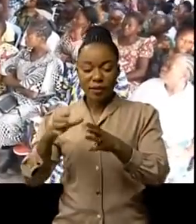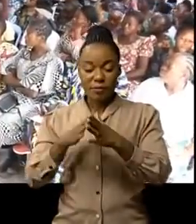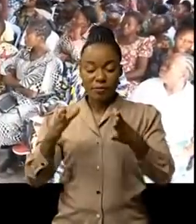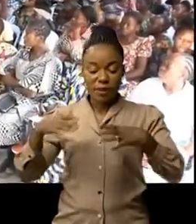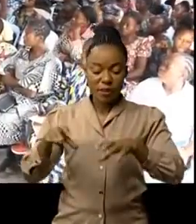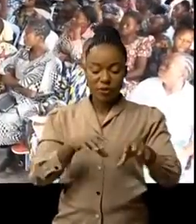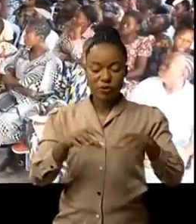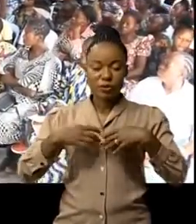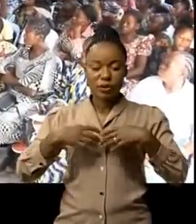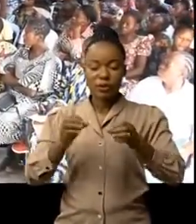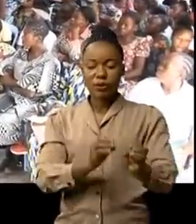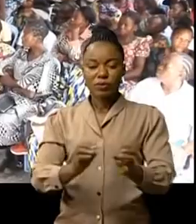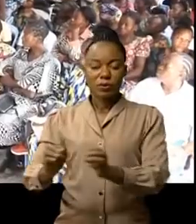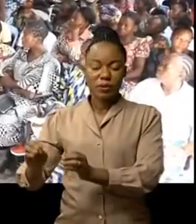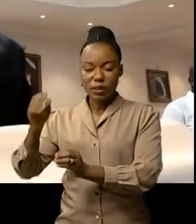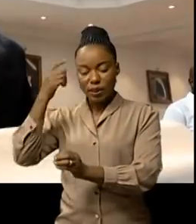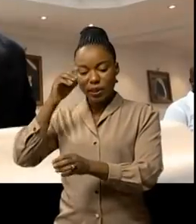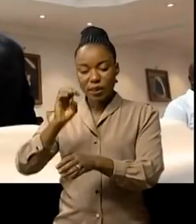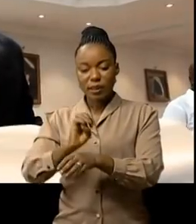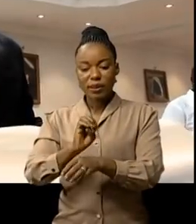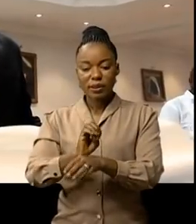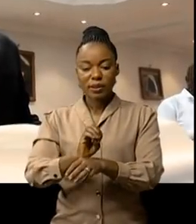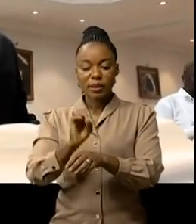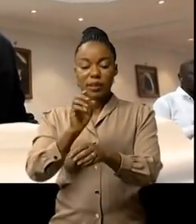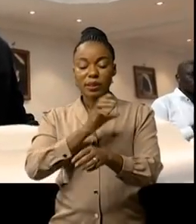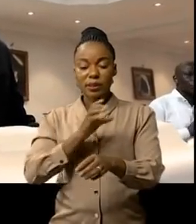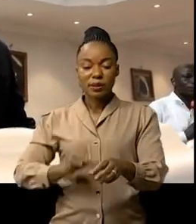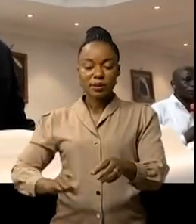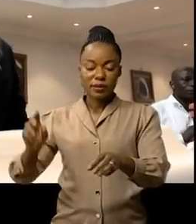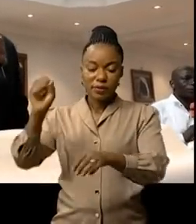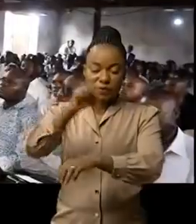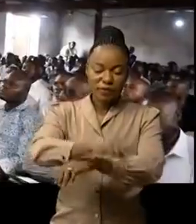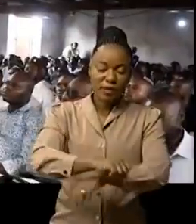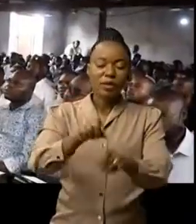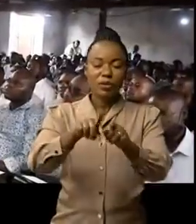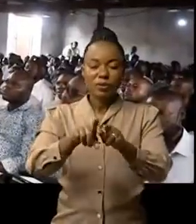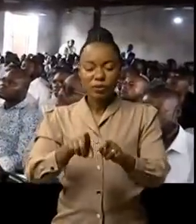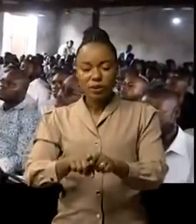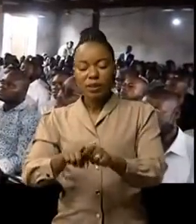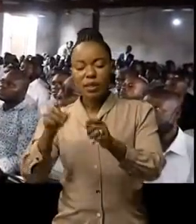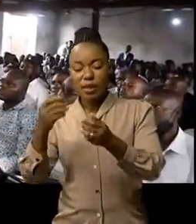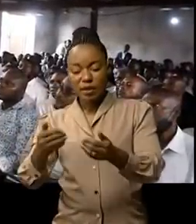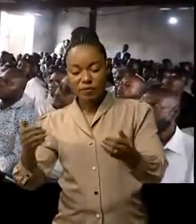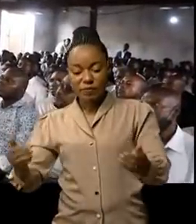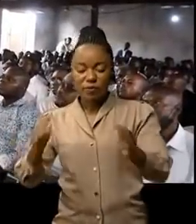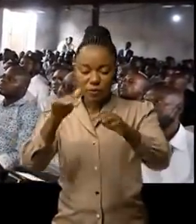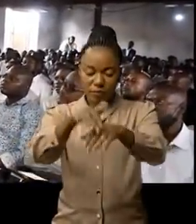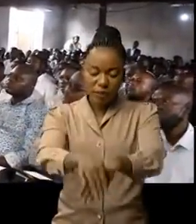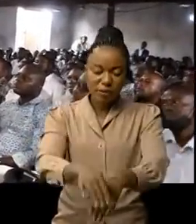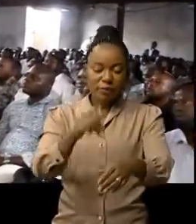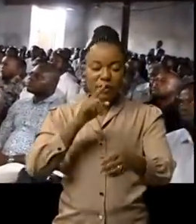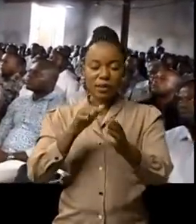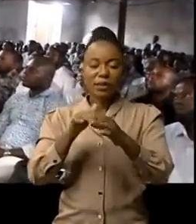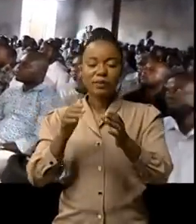a été organisé à l'église Christ 20h tabernacle personnel enseignant élève et parents y ont pris part